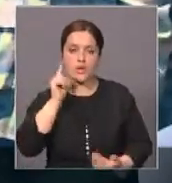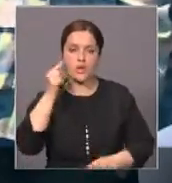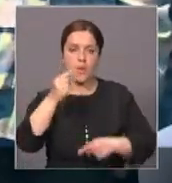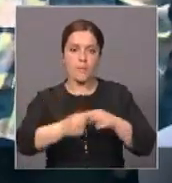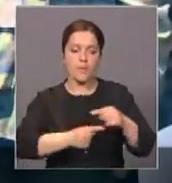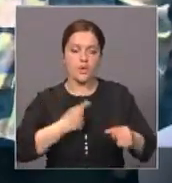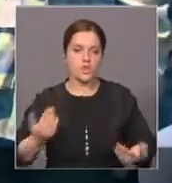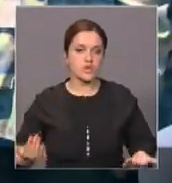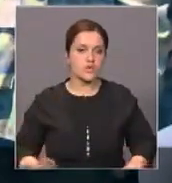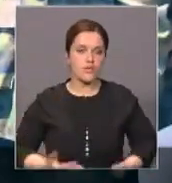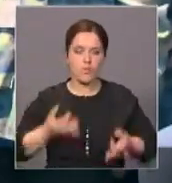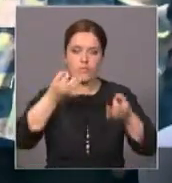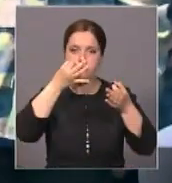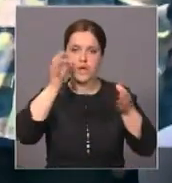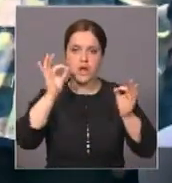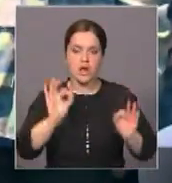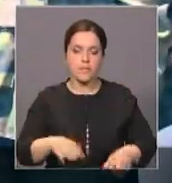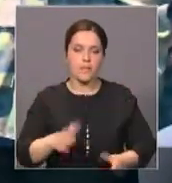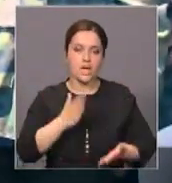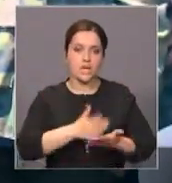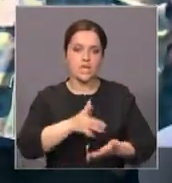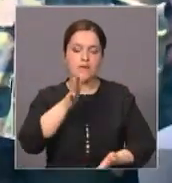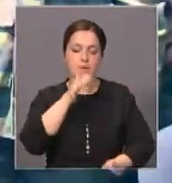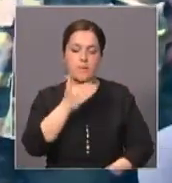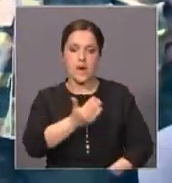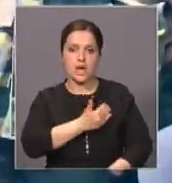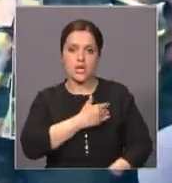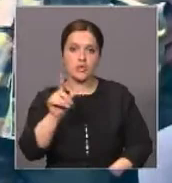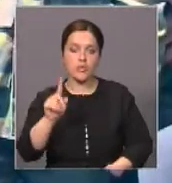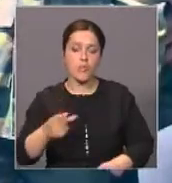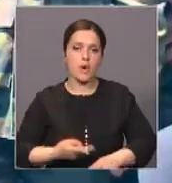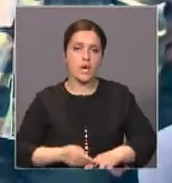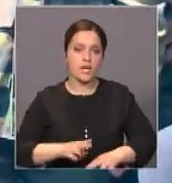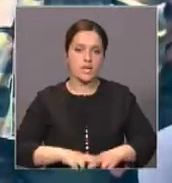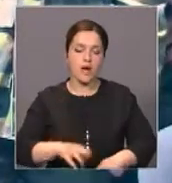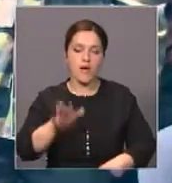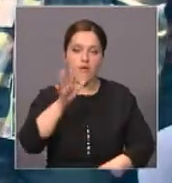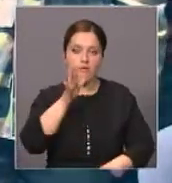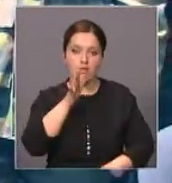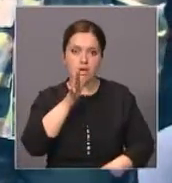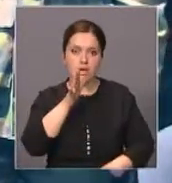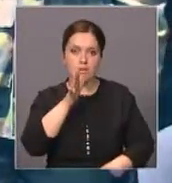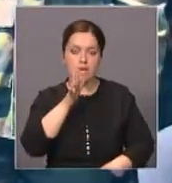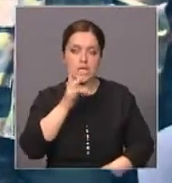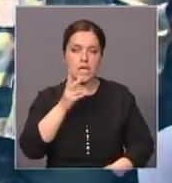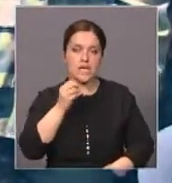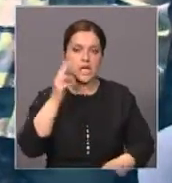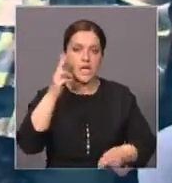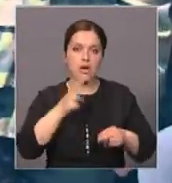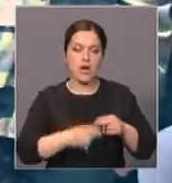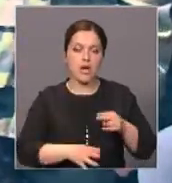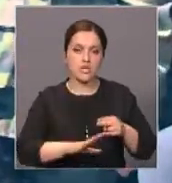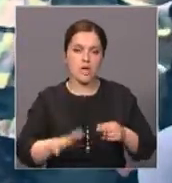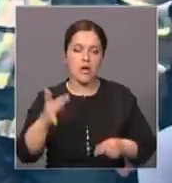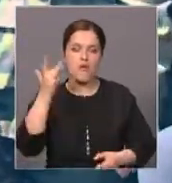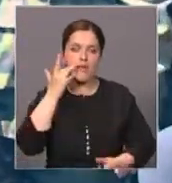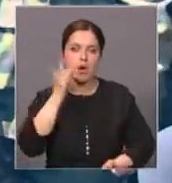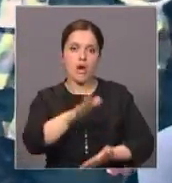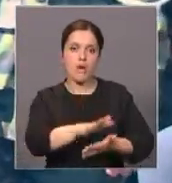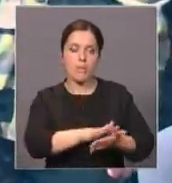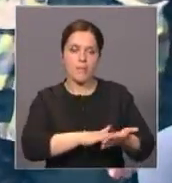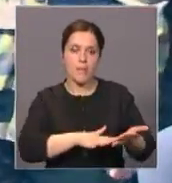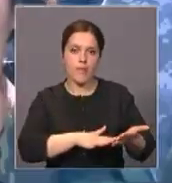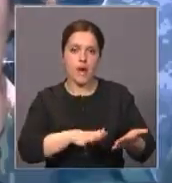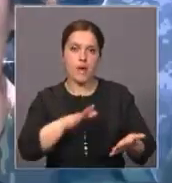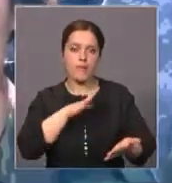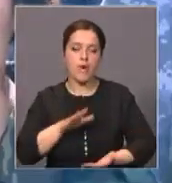прекрасное время. Хотелось бы, чтобы это время никогда не исчезало, чтобы вот